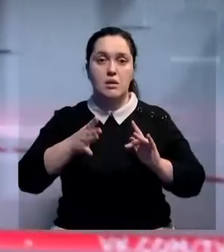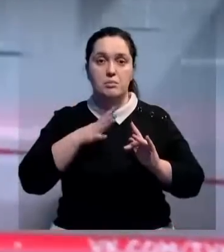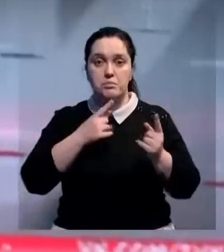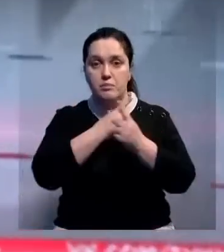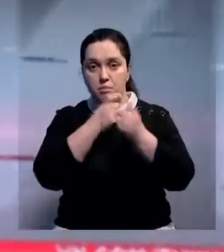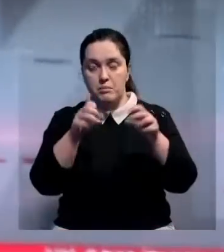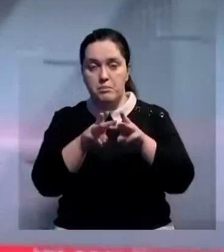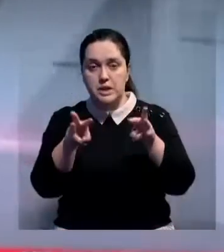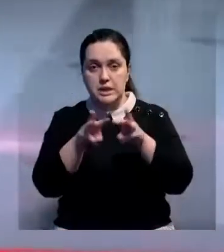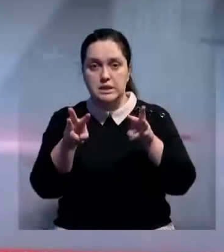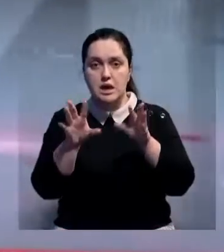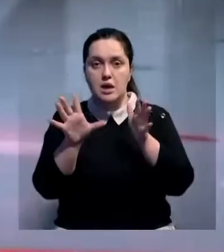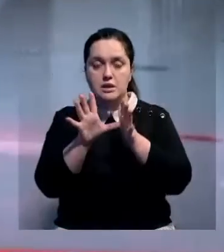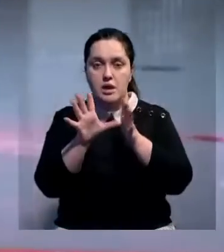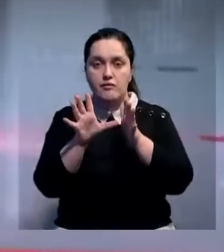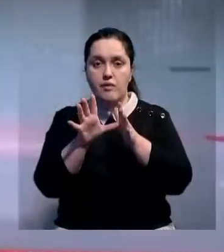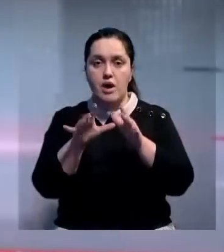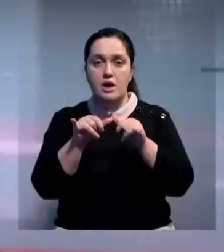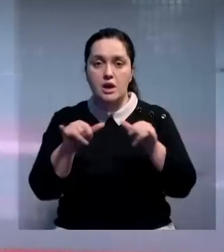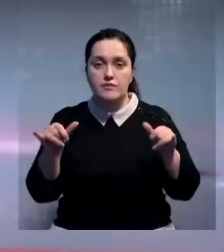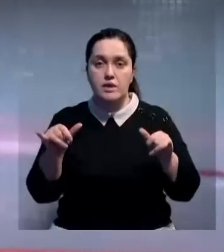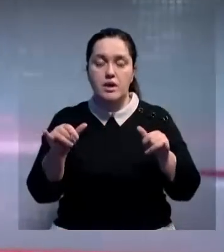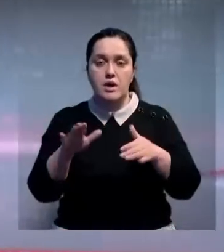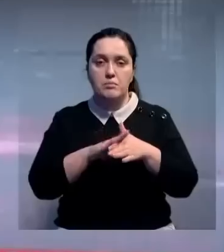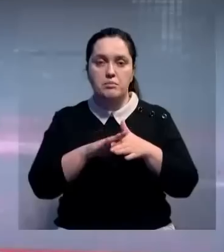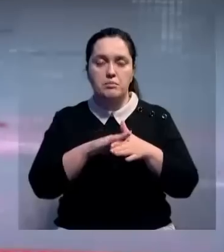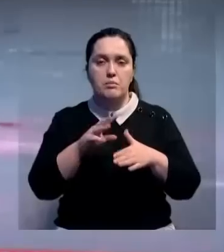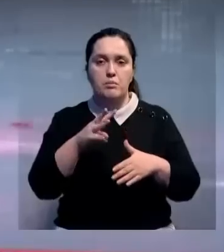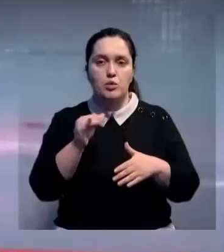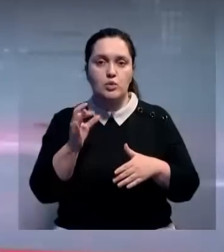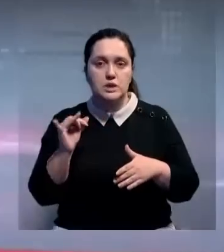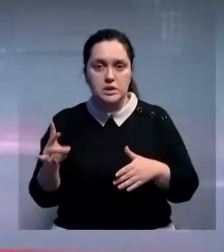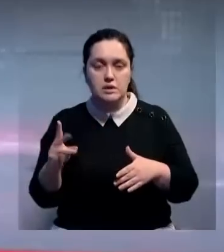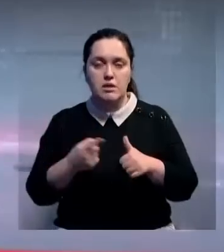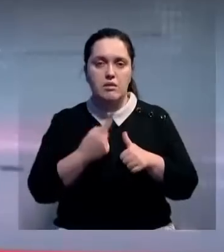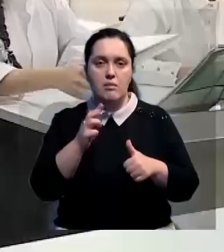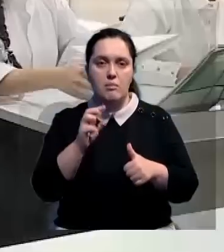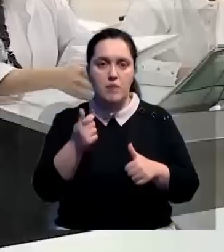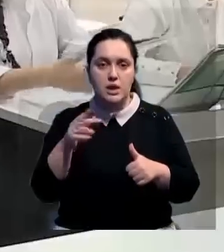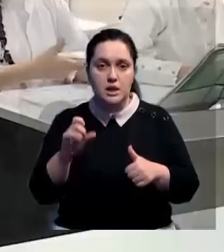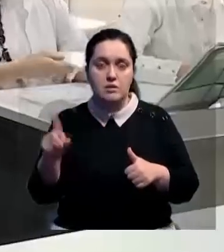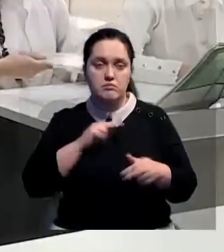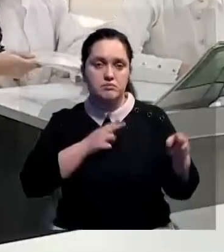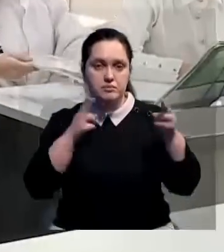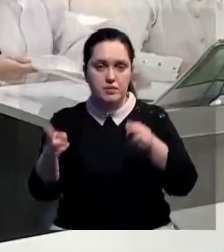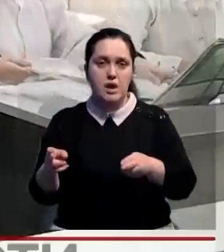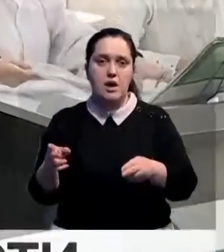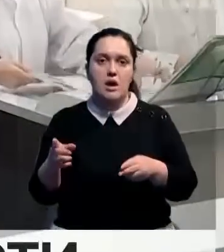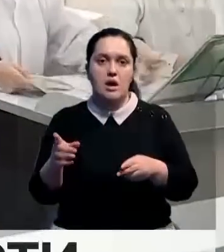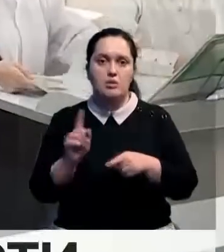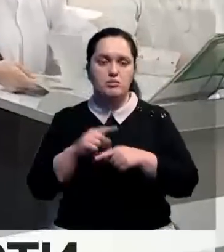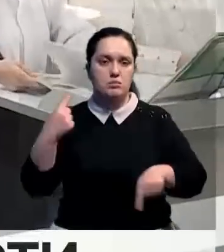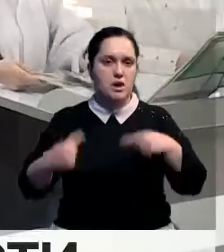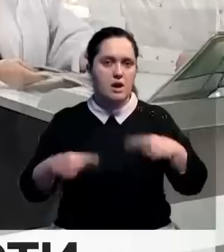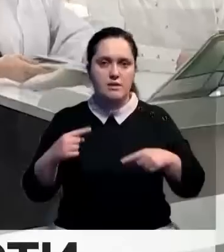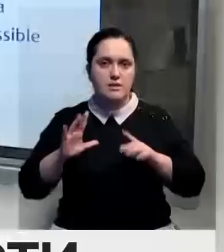министр цифрового развития, инноваций, аэрокосмической промышленности. Багдад Мусин посетил регион с рабочим визитом. Чтобы устранить разницу